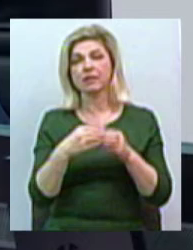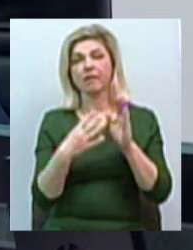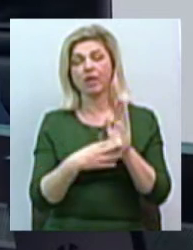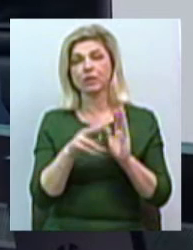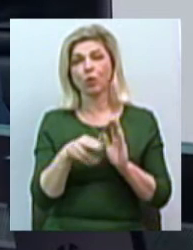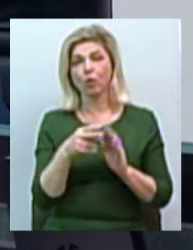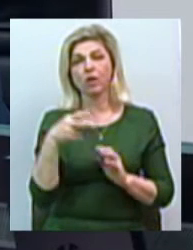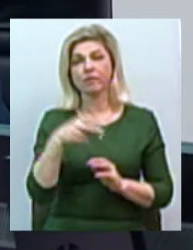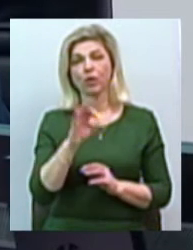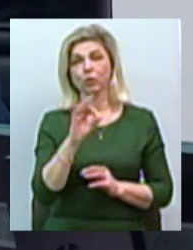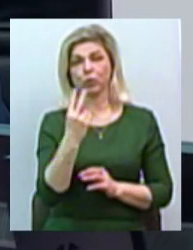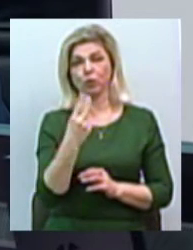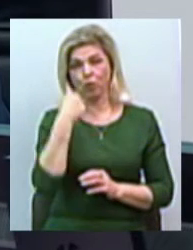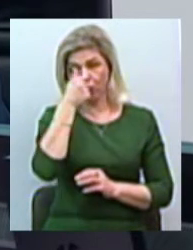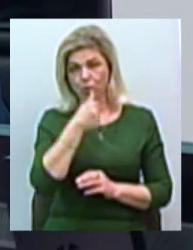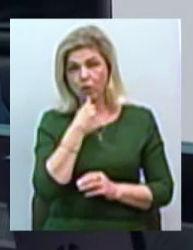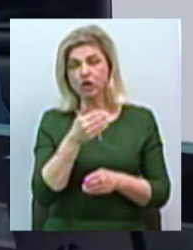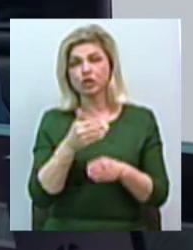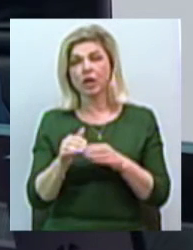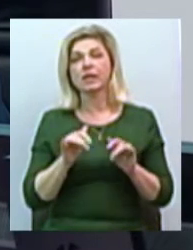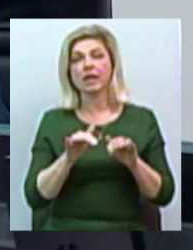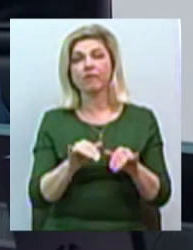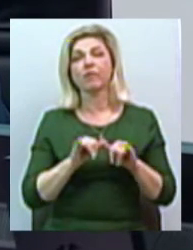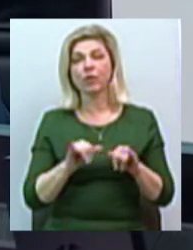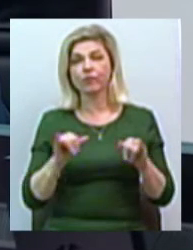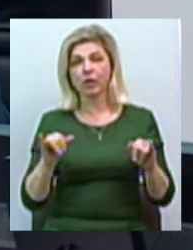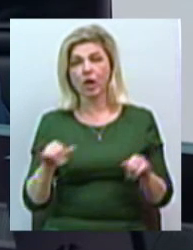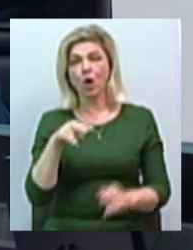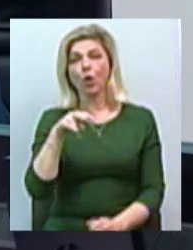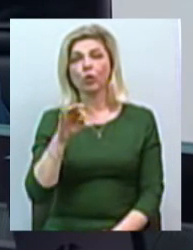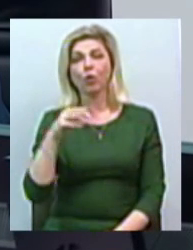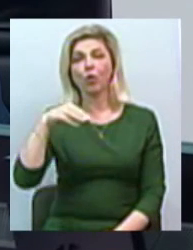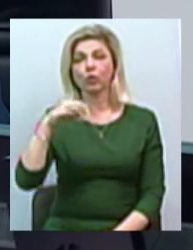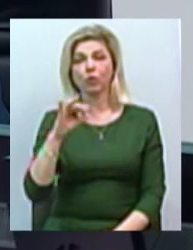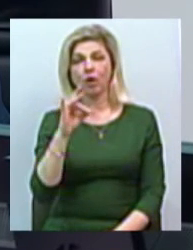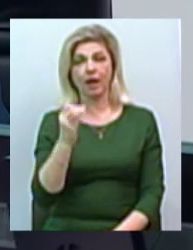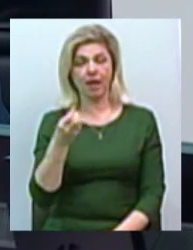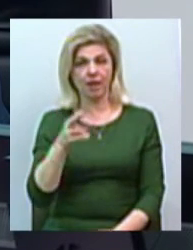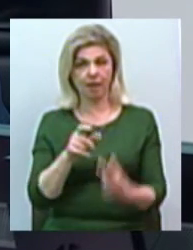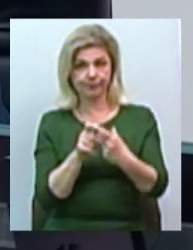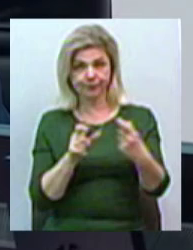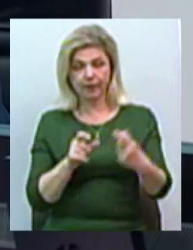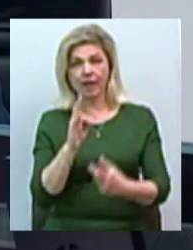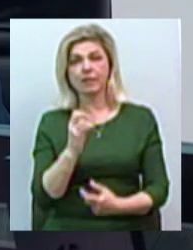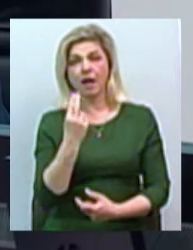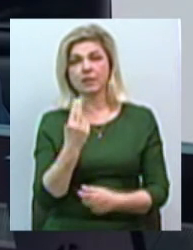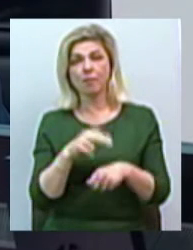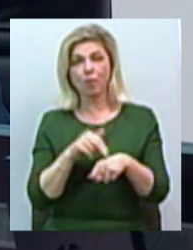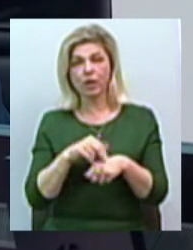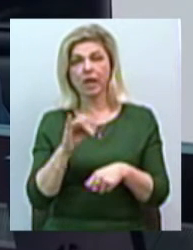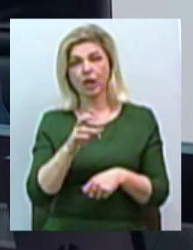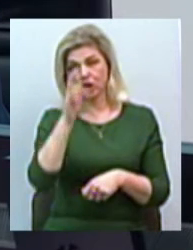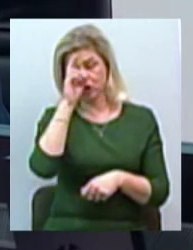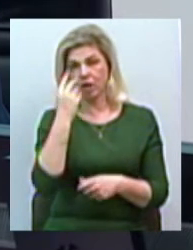2002 року в частині діяльності розповсюджувачів лотереї. Національні поліції і Державної